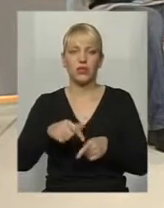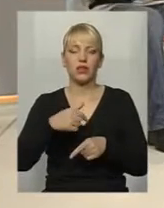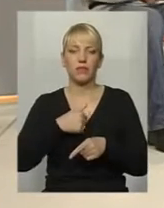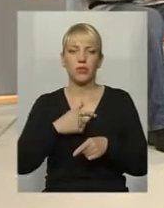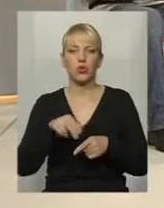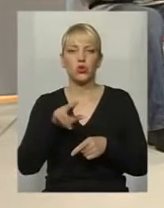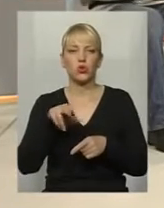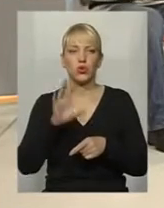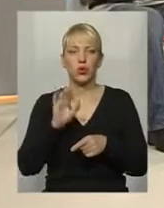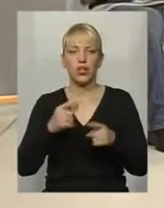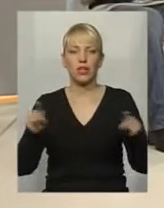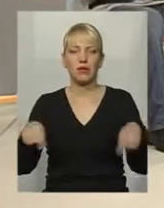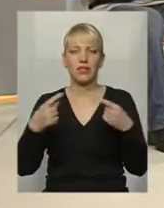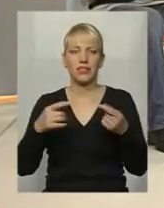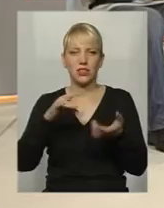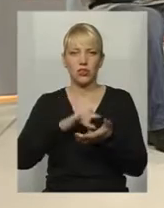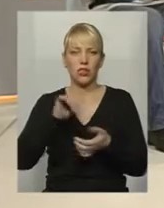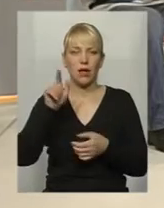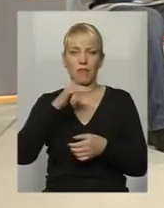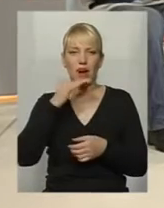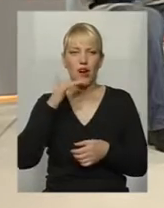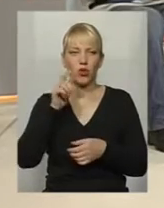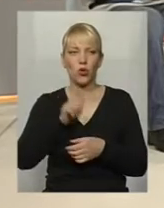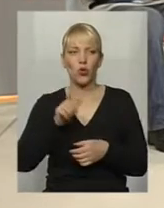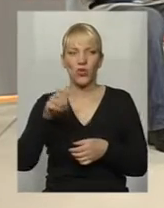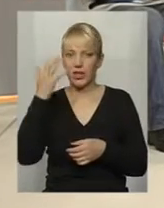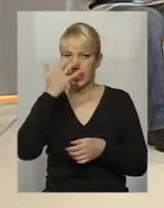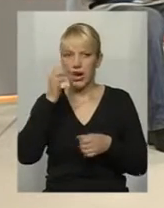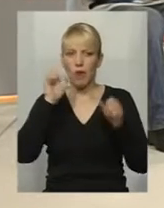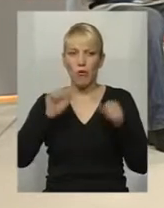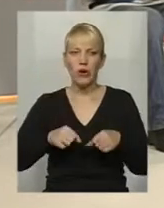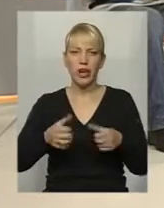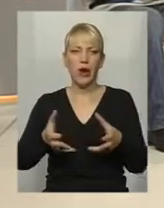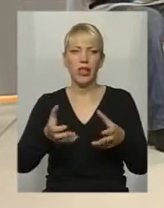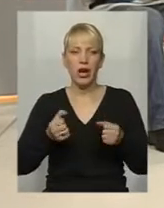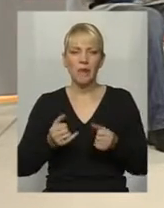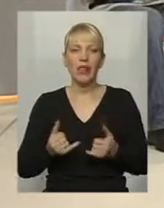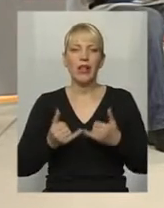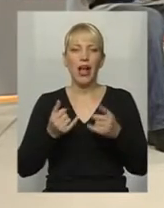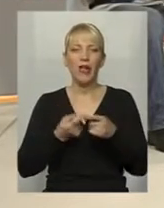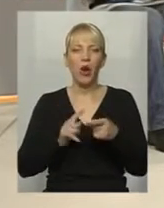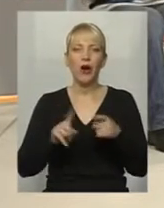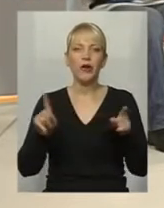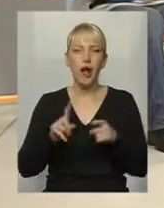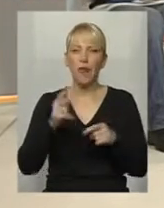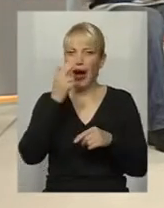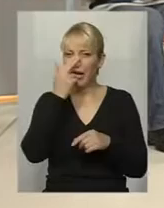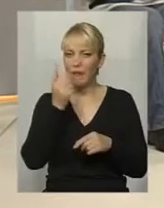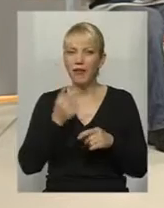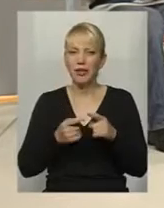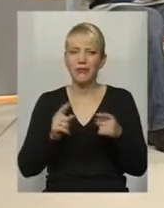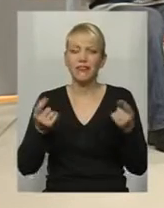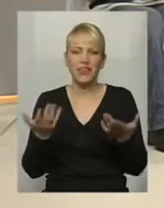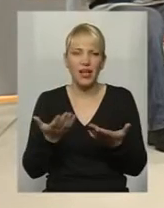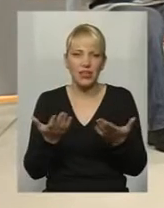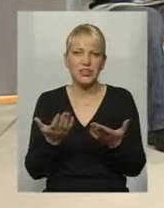відносно цього ж реабілітаційного центру, там дуже багато людина незряча може отримати для того, щоб адаптуватись в певній мірі, не